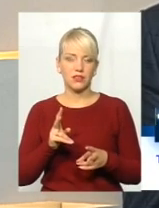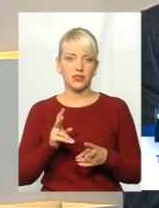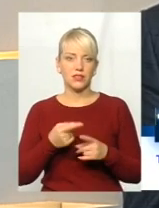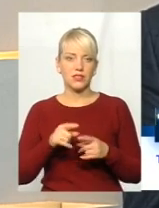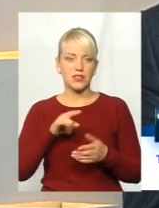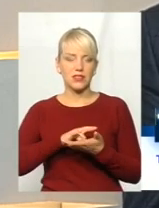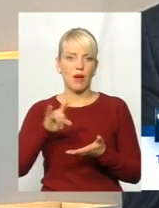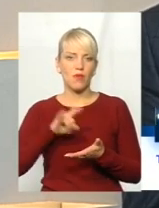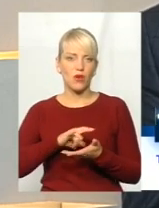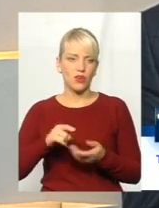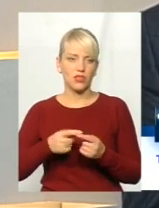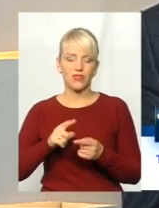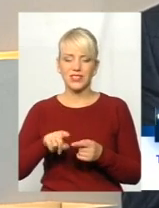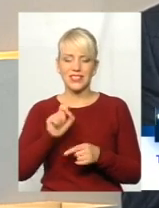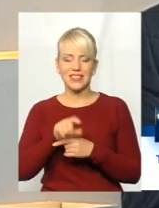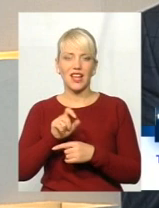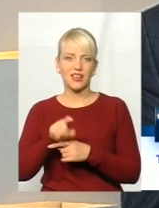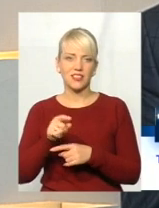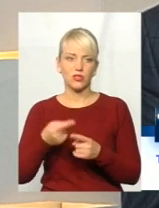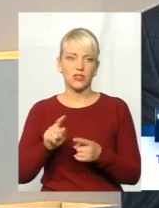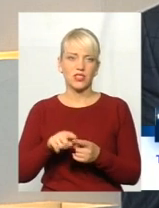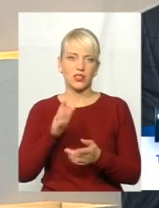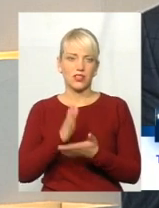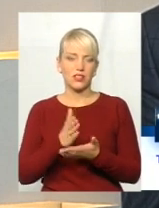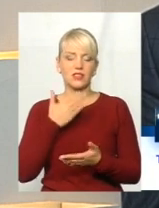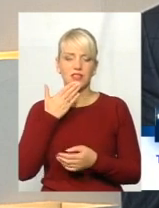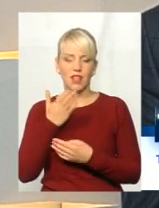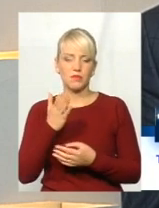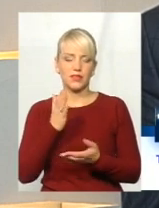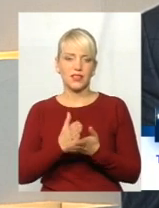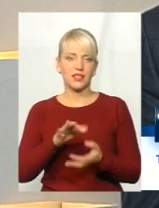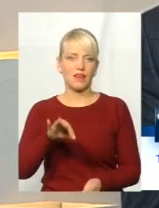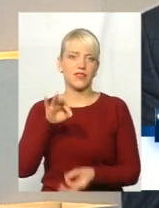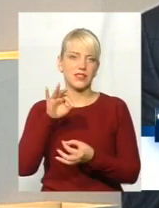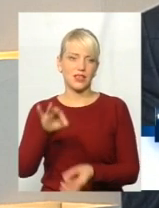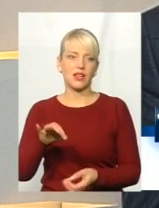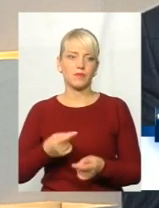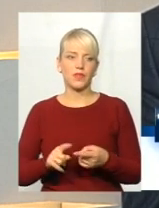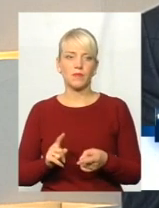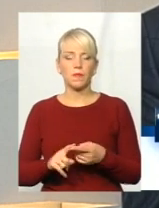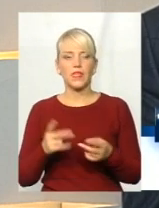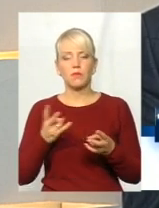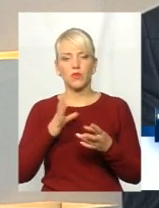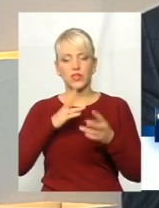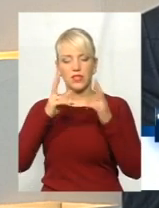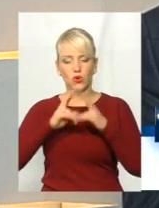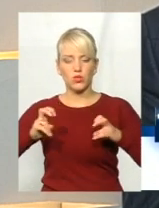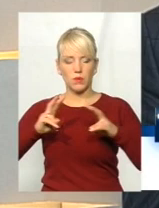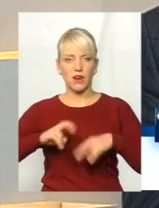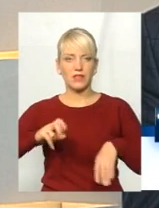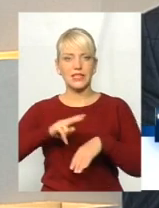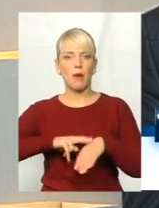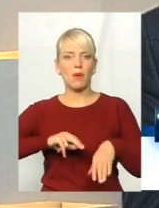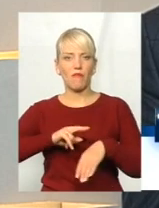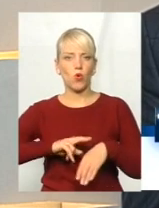заказухи, оці запити, вони і висяками. Продовжити одна цифра, залишити інша, і хай це мають розбиратися правоохоронні органи,